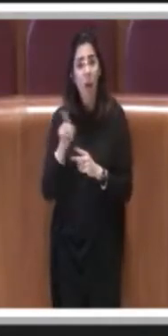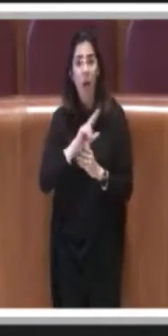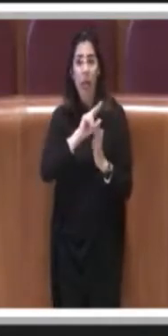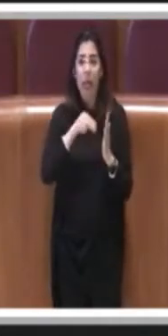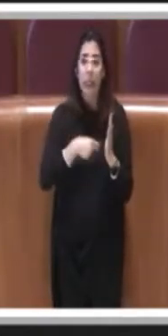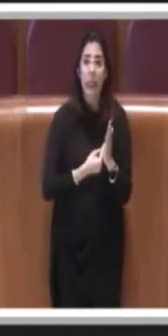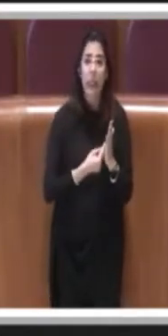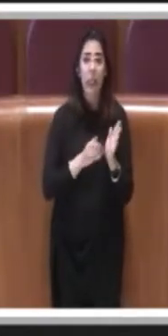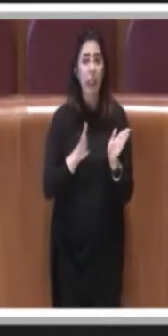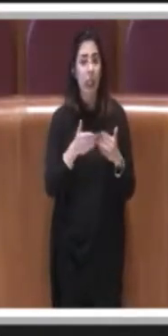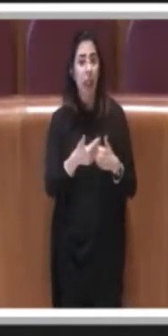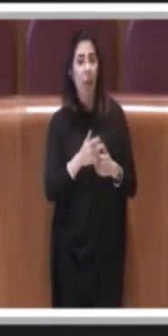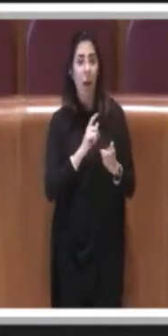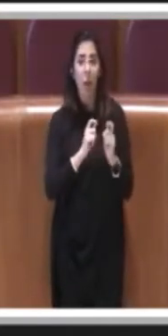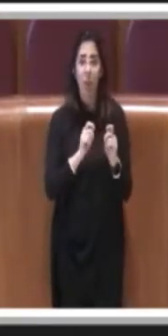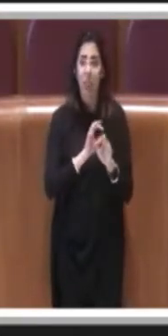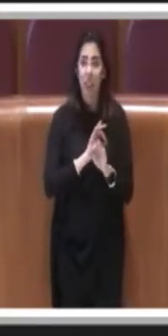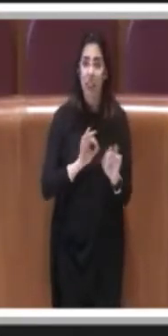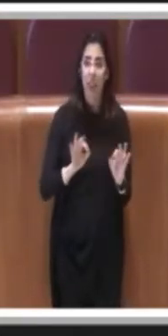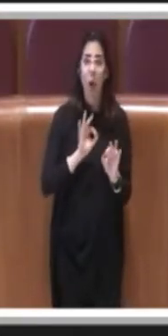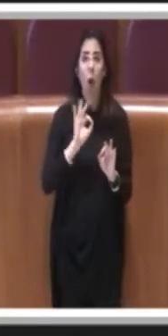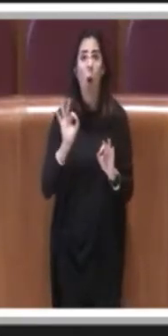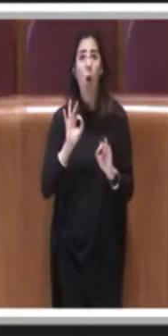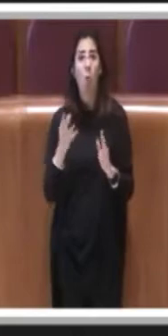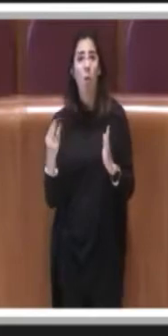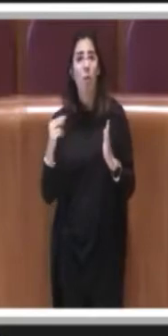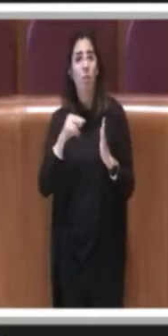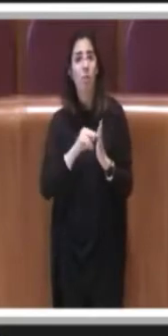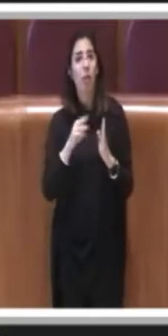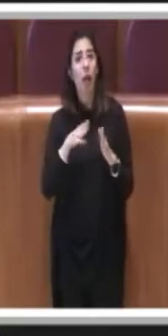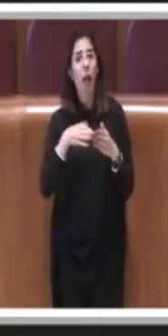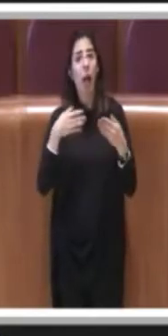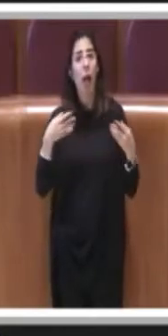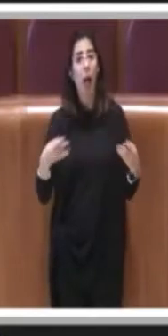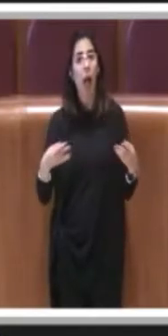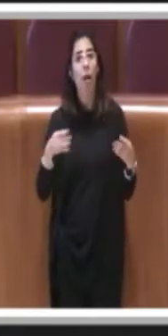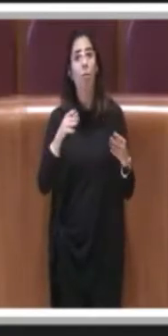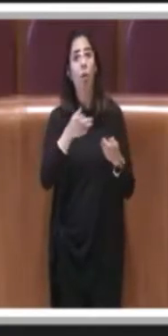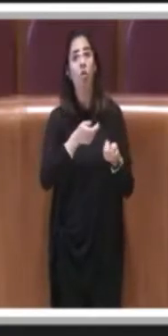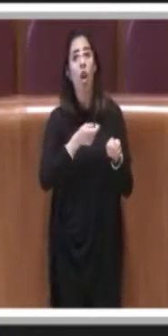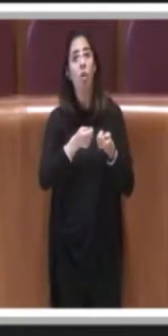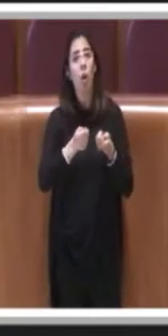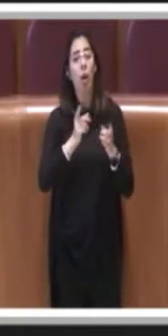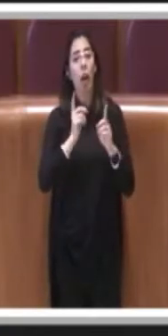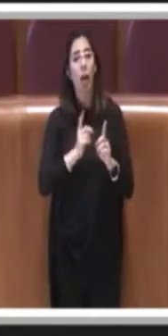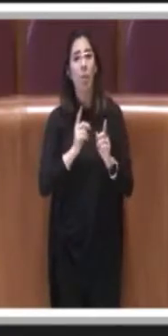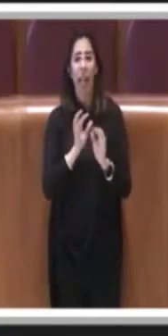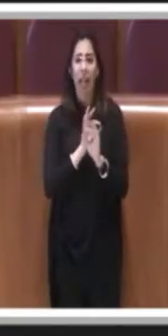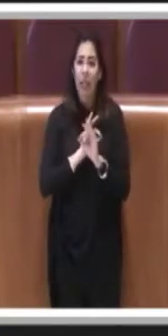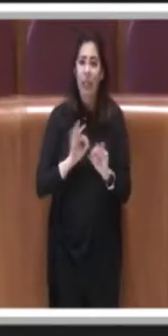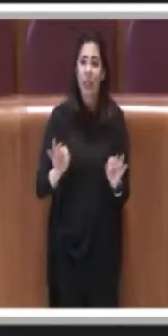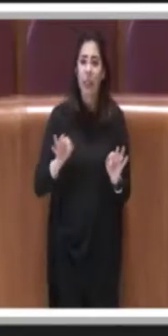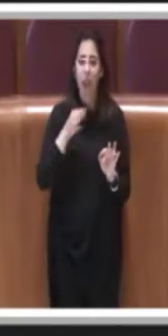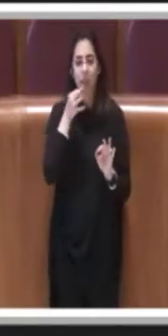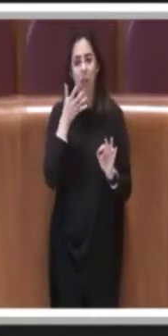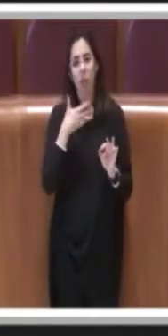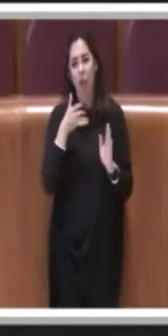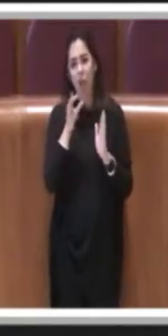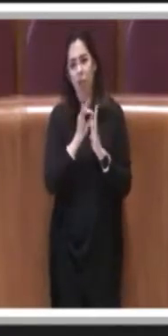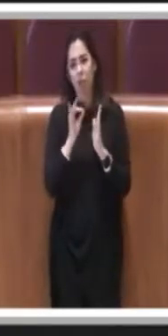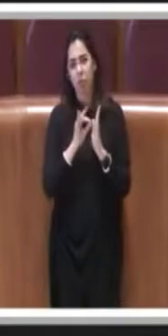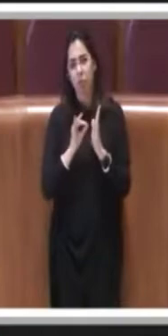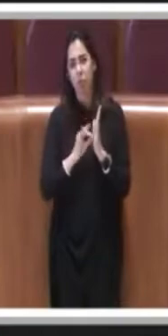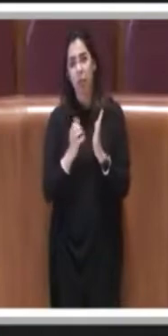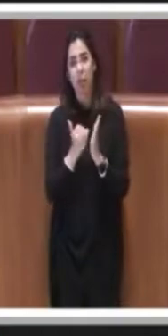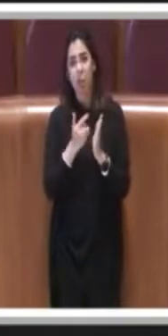di Commercio, non avendo le iscrizioni all'albo gestore ambientale, insomma tutta una serie di qualifiche che in